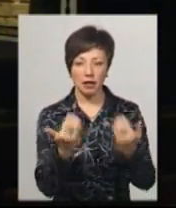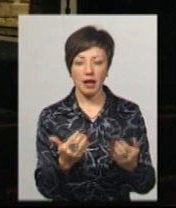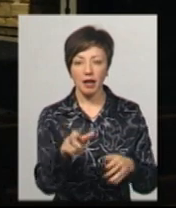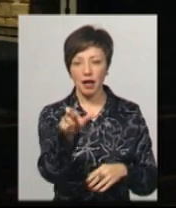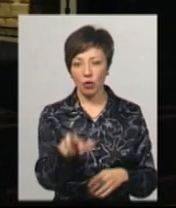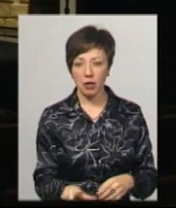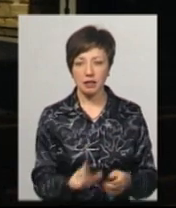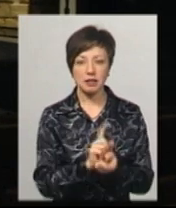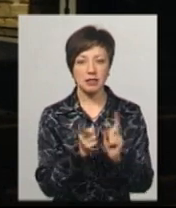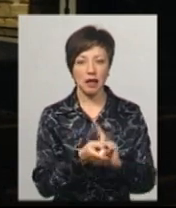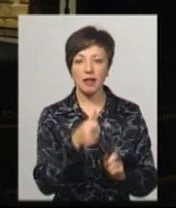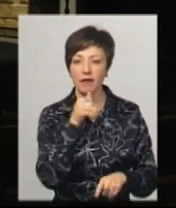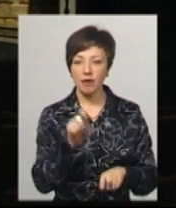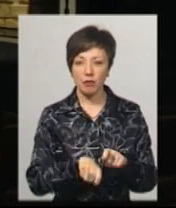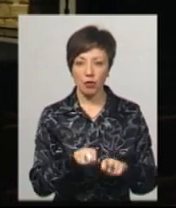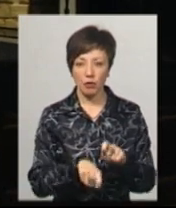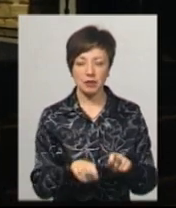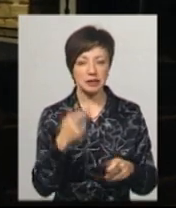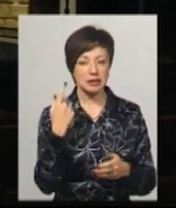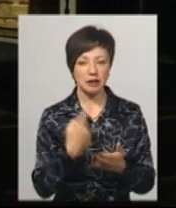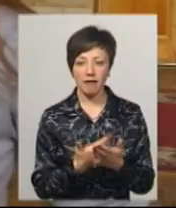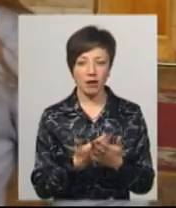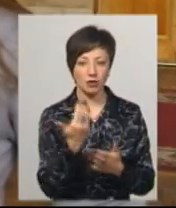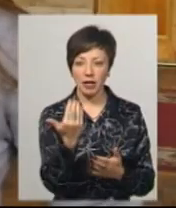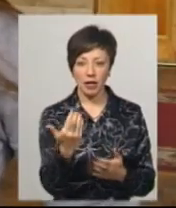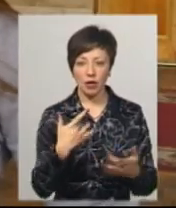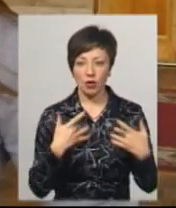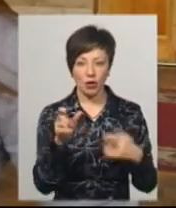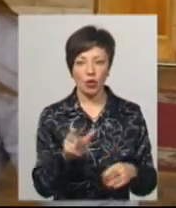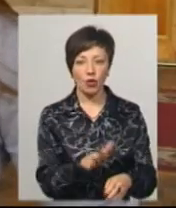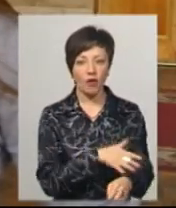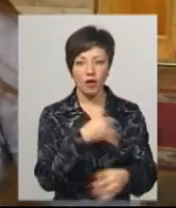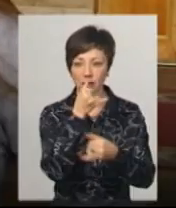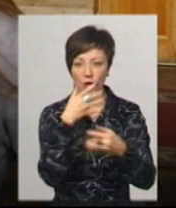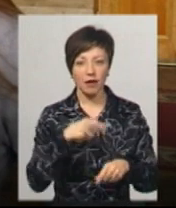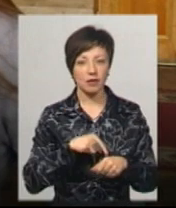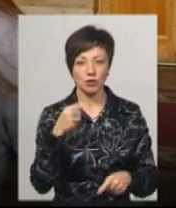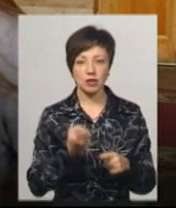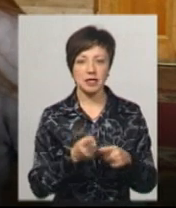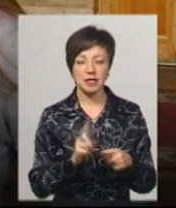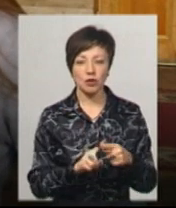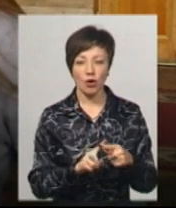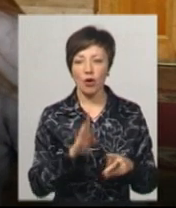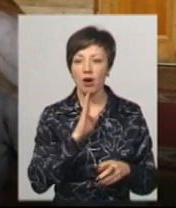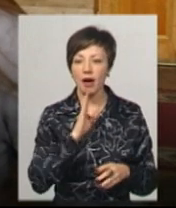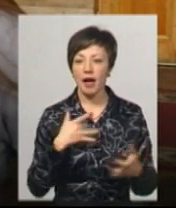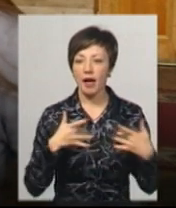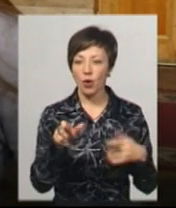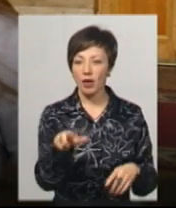героїня стала певним випробуванням. Її здавалося, що це не її роль. Довго я не могла навіть відчути цю героїню, тобто